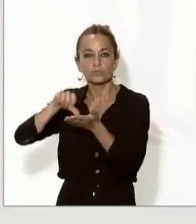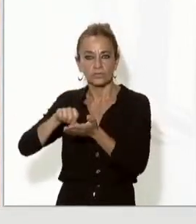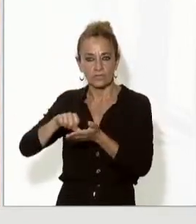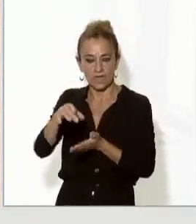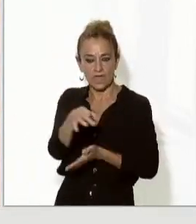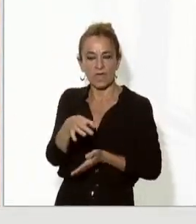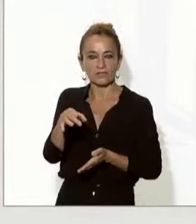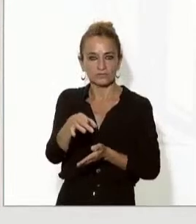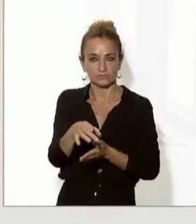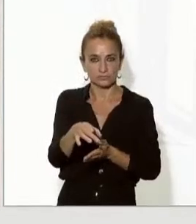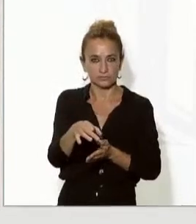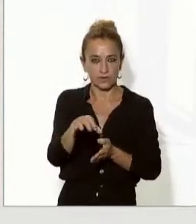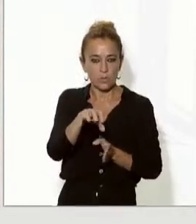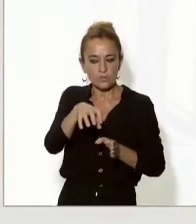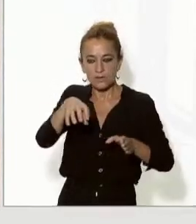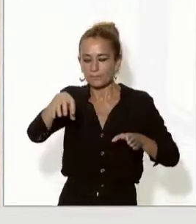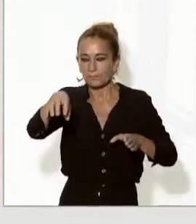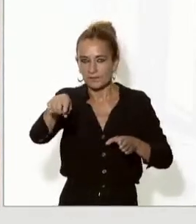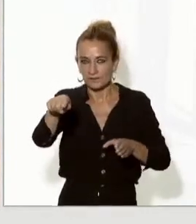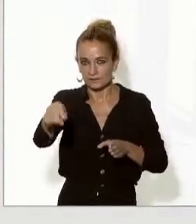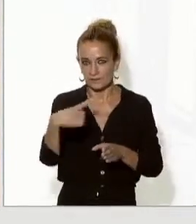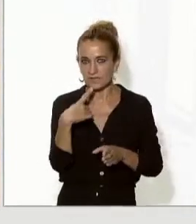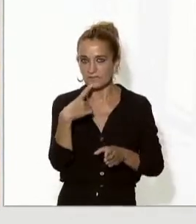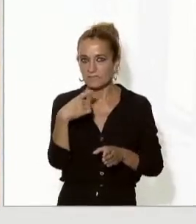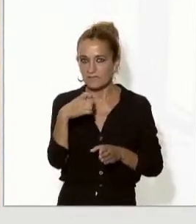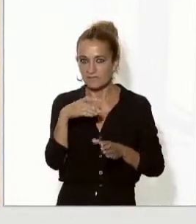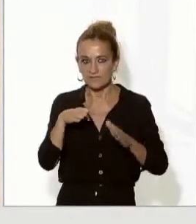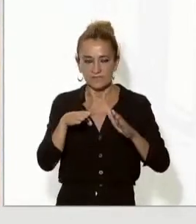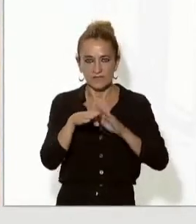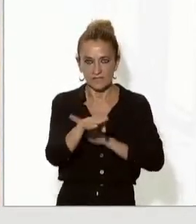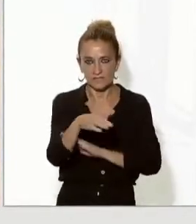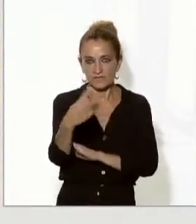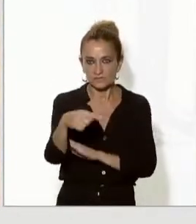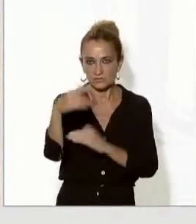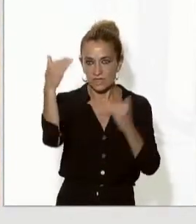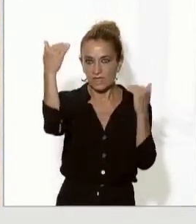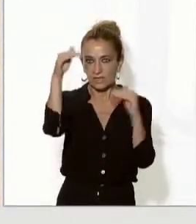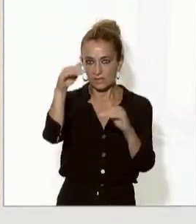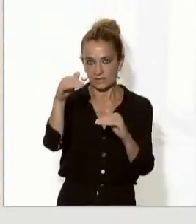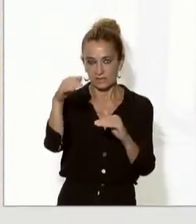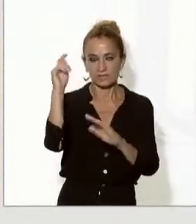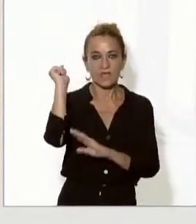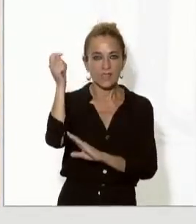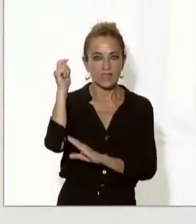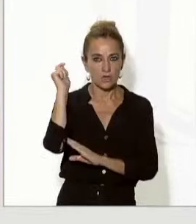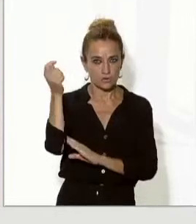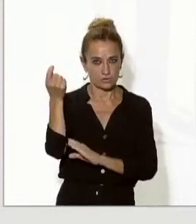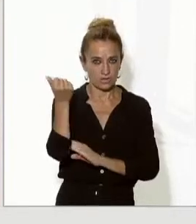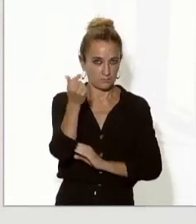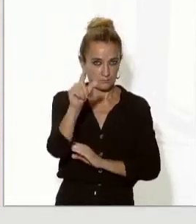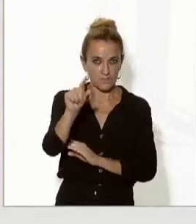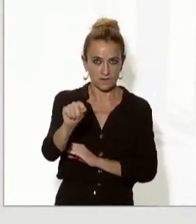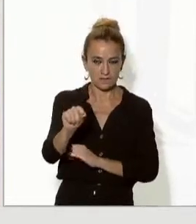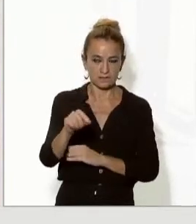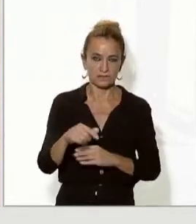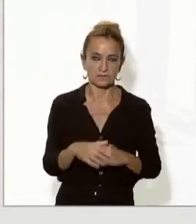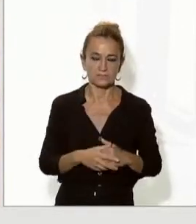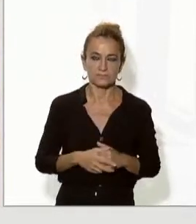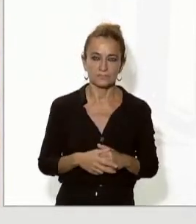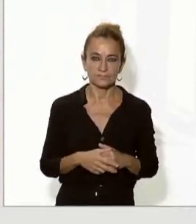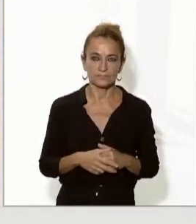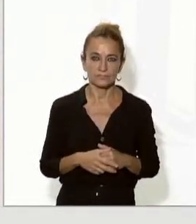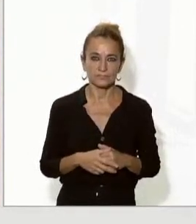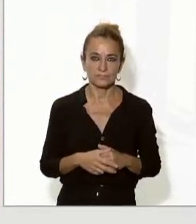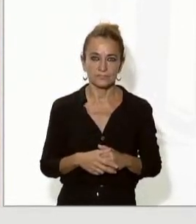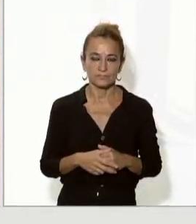té dificultats o entrebancs a l'hora de poder accedir a un habitatge de lloguer a preu assequible. Jo